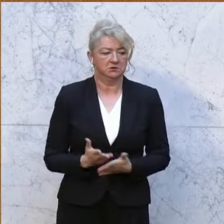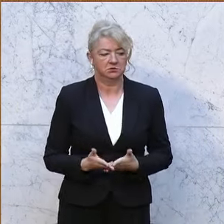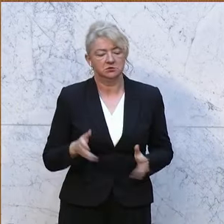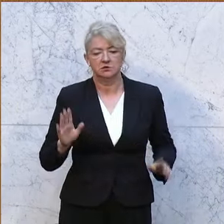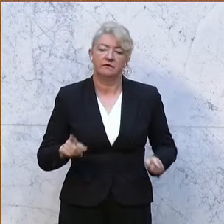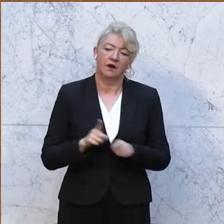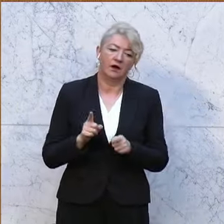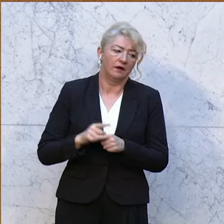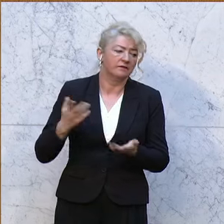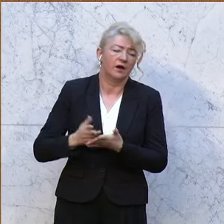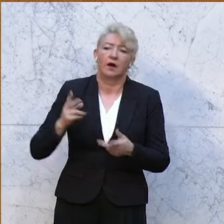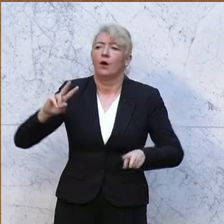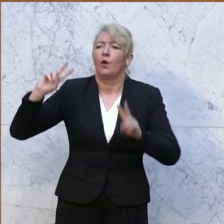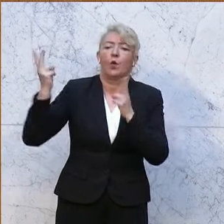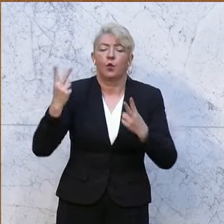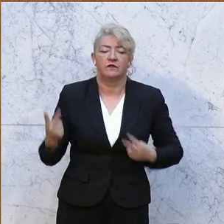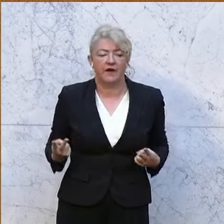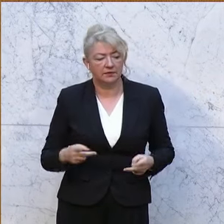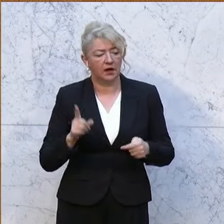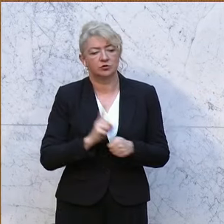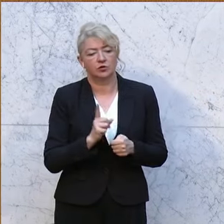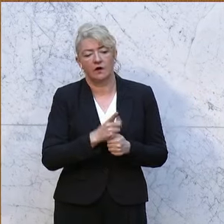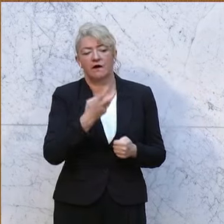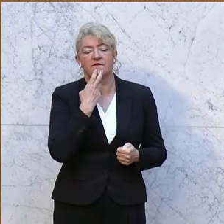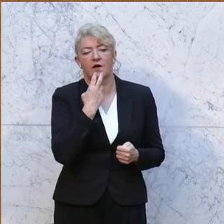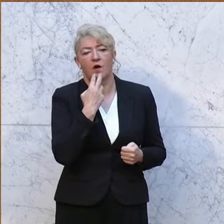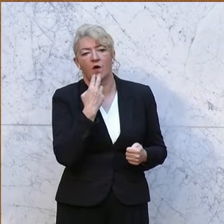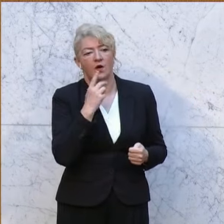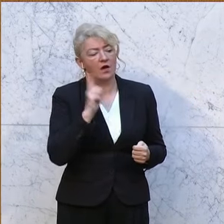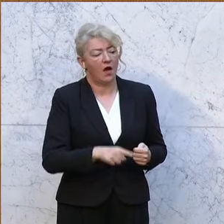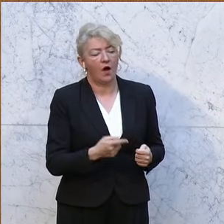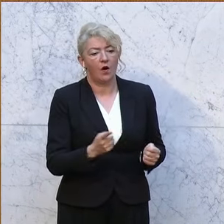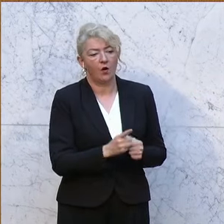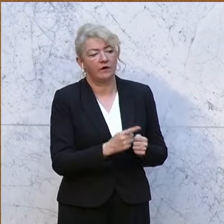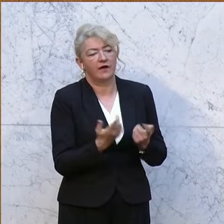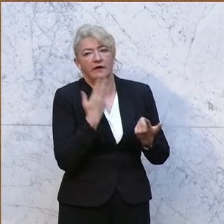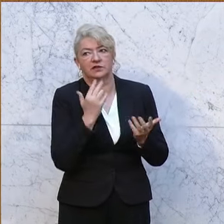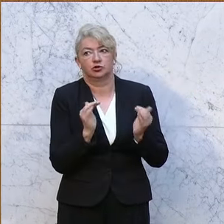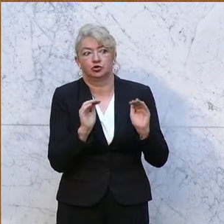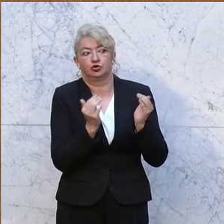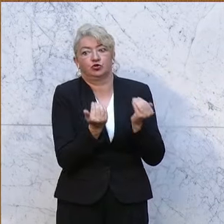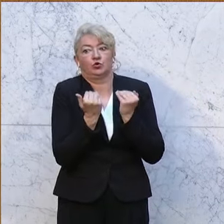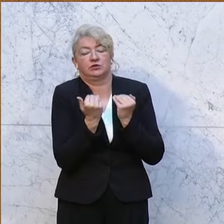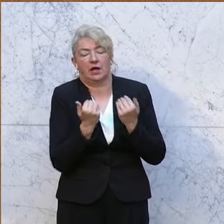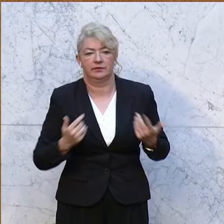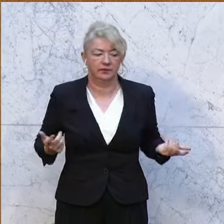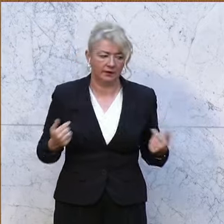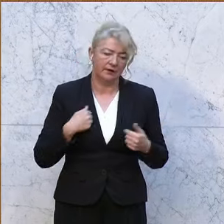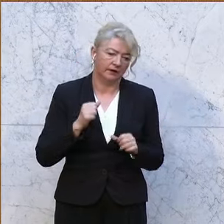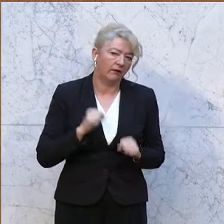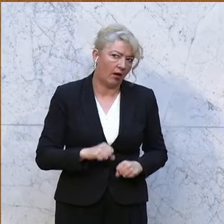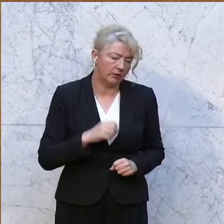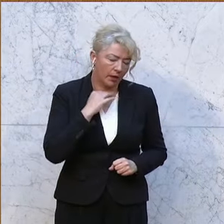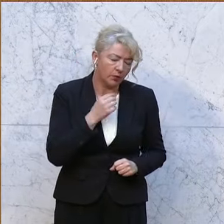Vorm Unwetter wollen sie uns auch beschützen. Ich würde sagen, man kann da genug